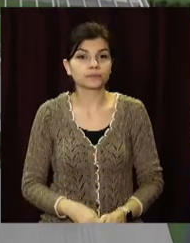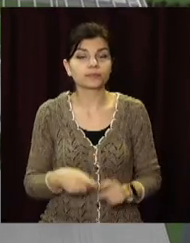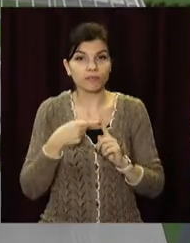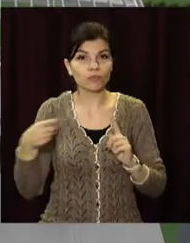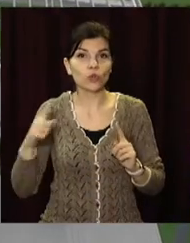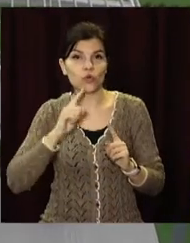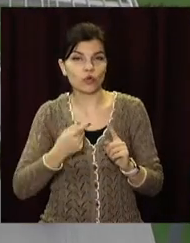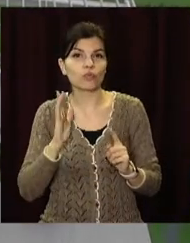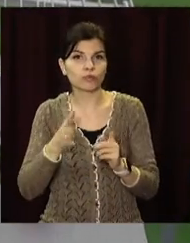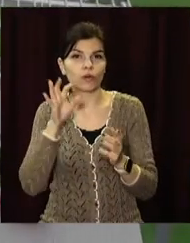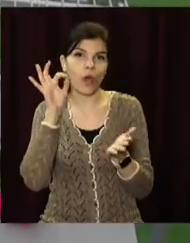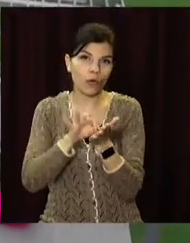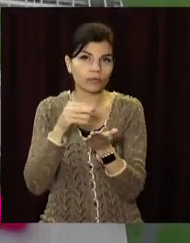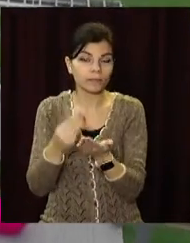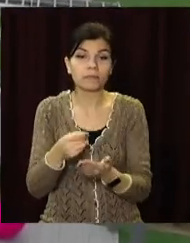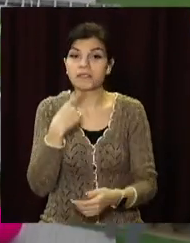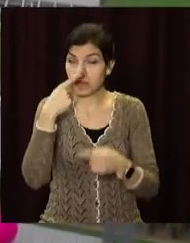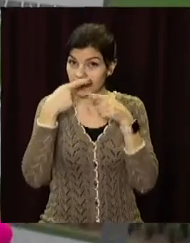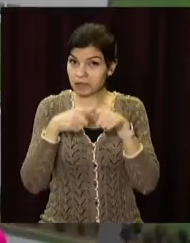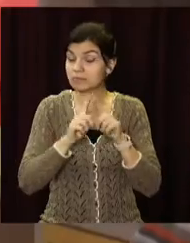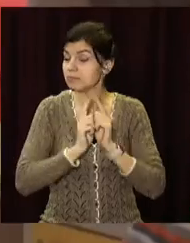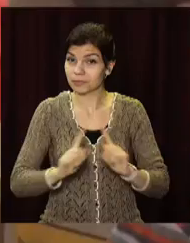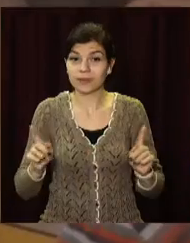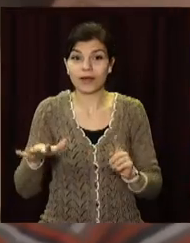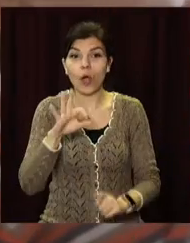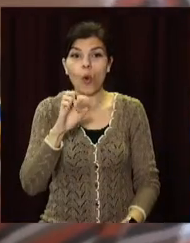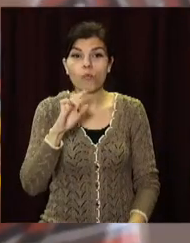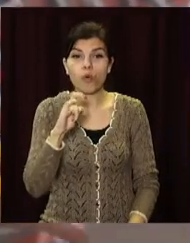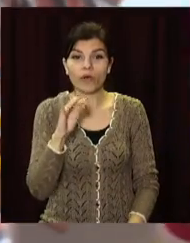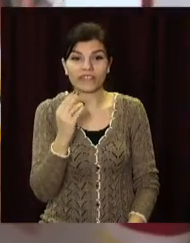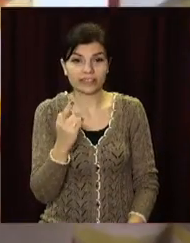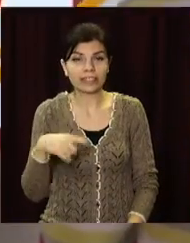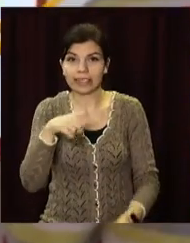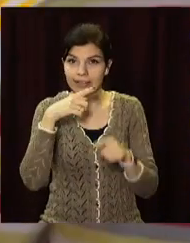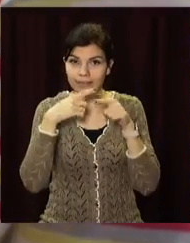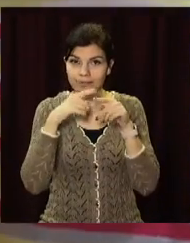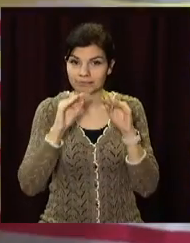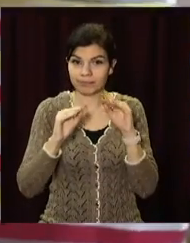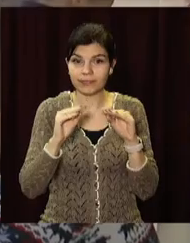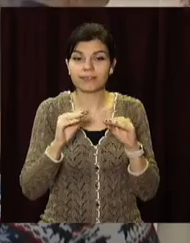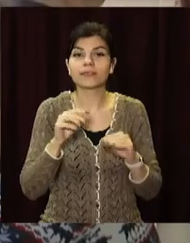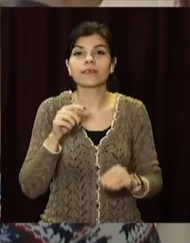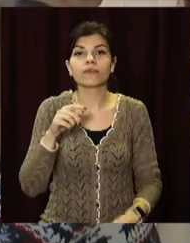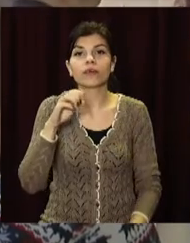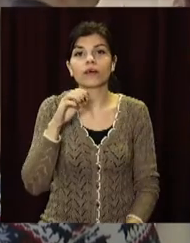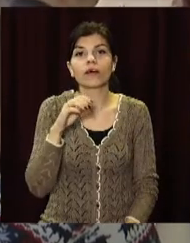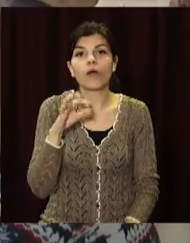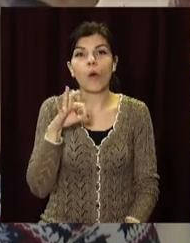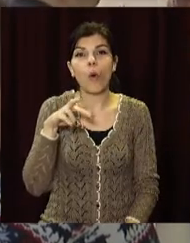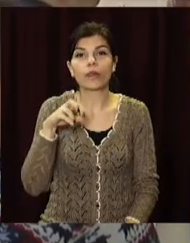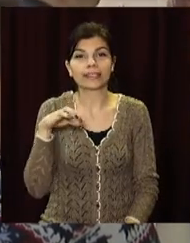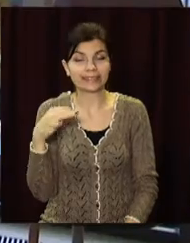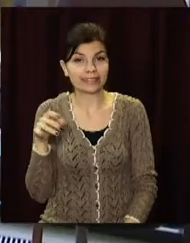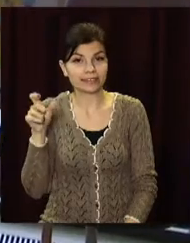Оригінальний та унікальний. Автор проєкту дитячого садочка в Обухівці – місцевий архітектор. Олексій Валентіров продумав усе до